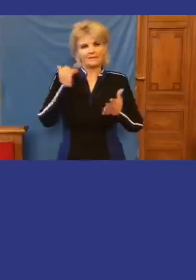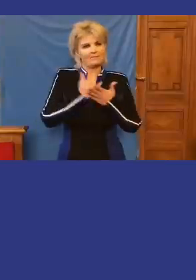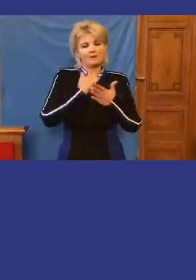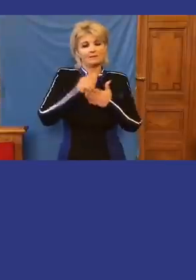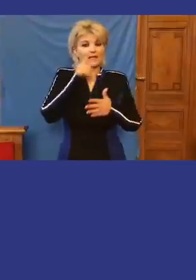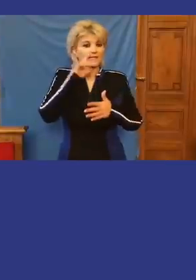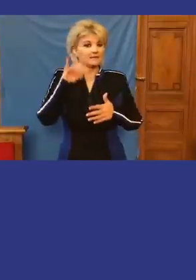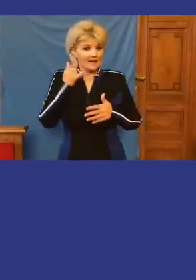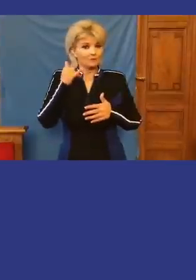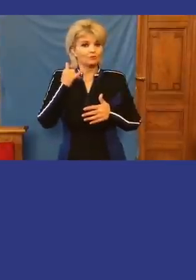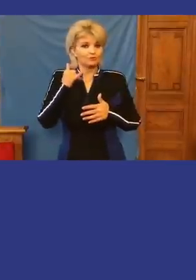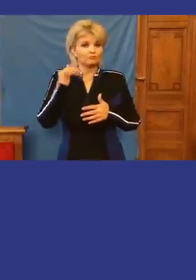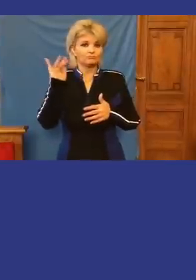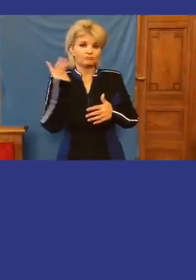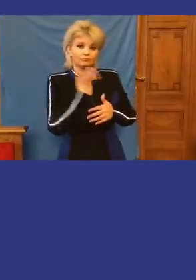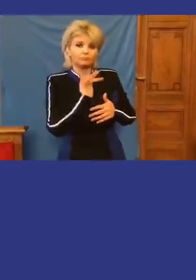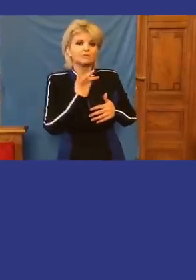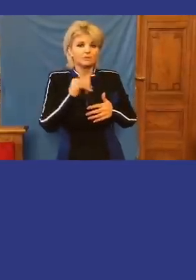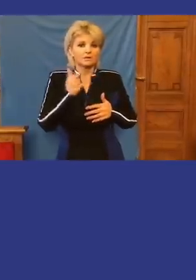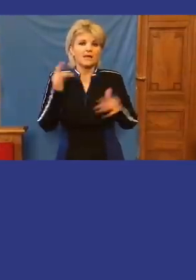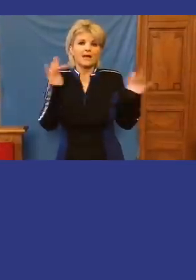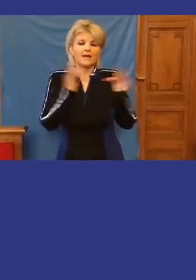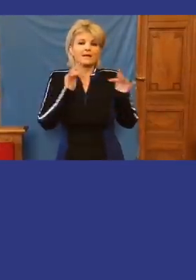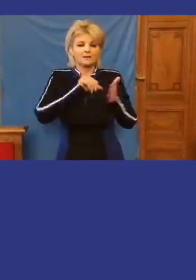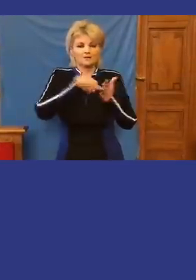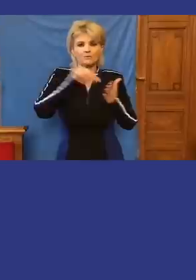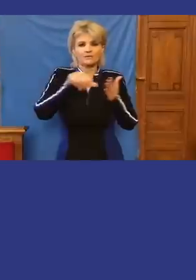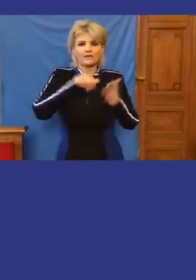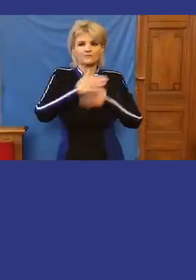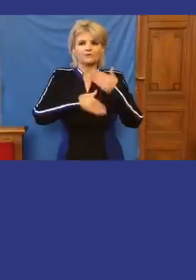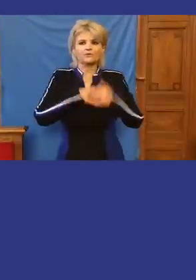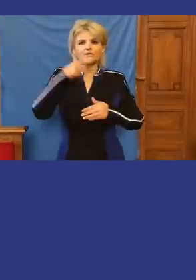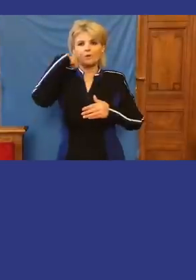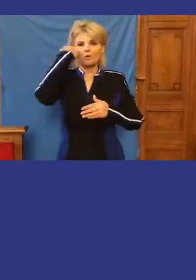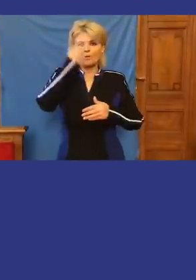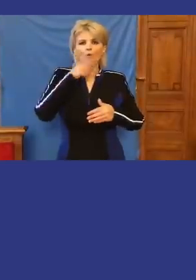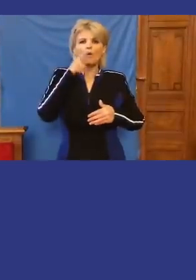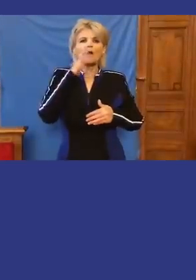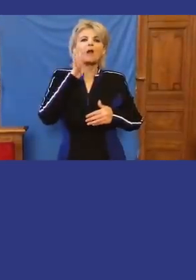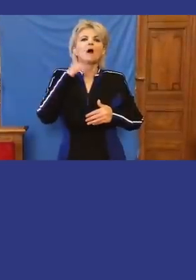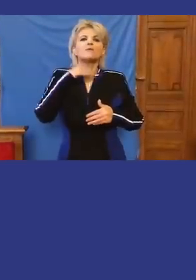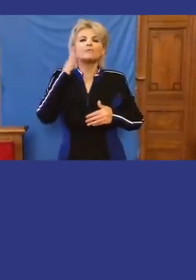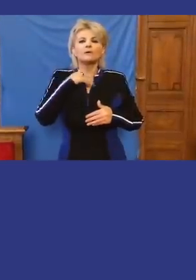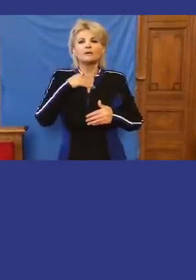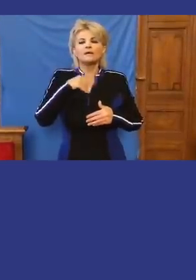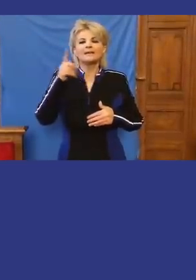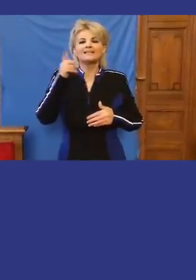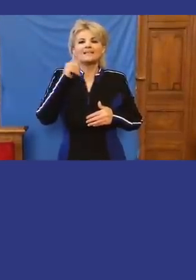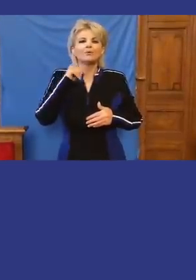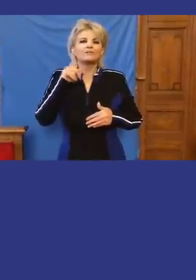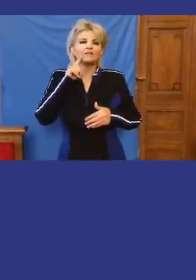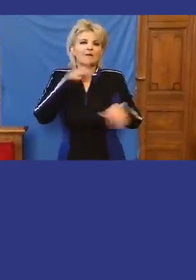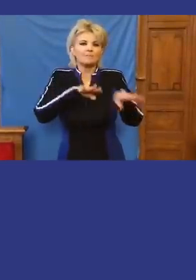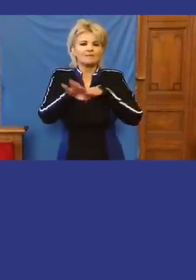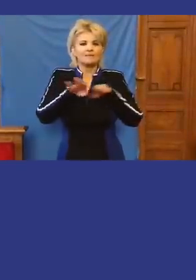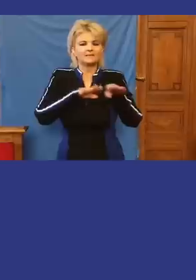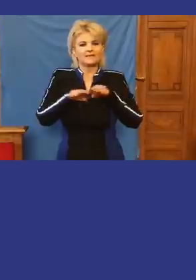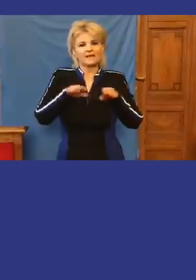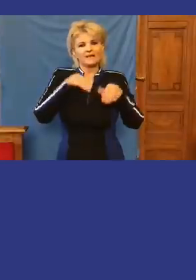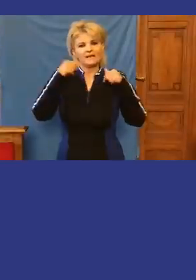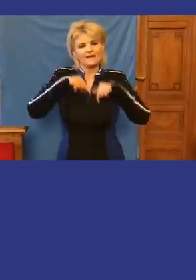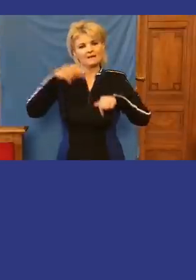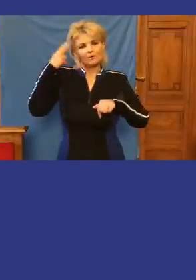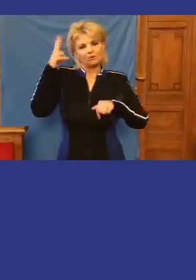igaz. Lázár Jánost. Lázár János ellen nyomozást folytatott az OLAF. Lázár János és Tibor C. István, a miniszterelnök úr Velje,